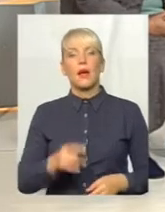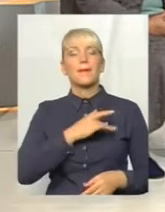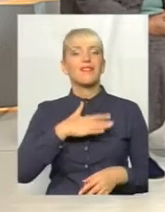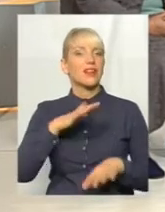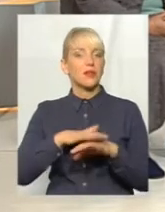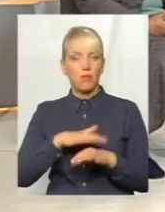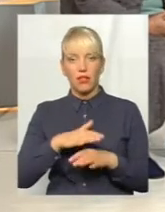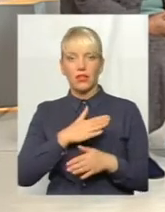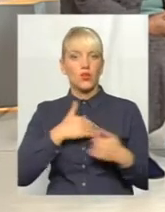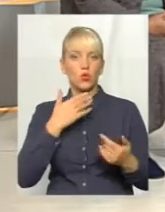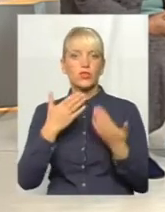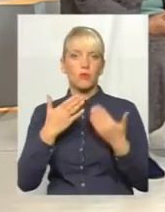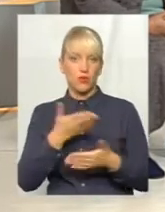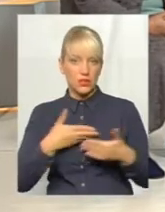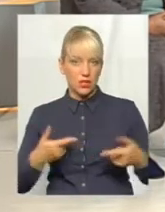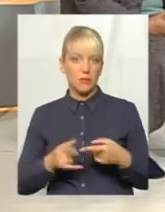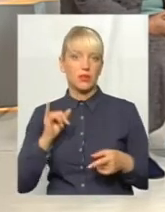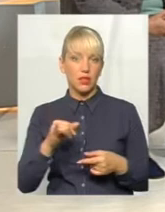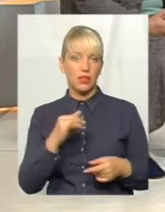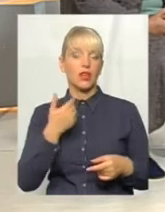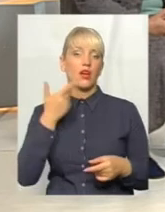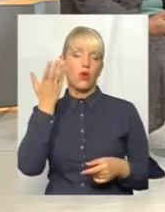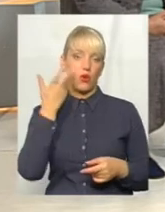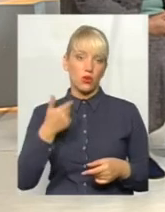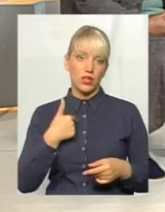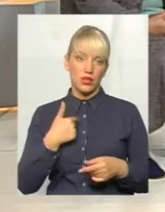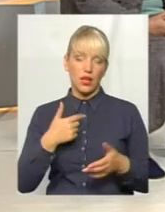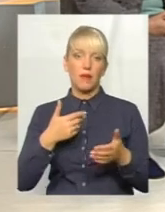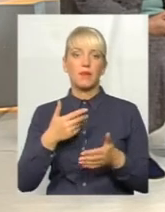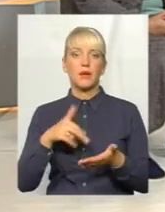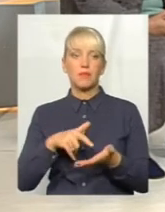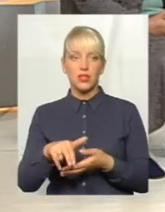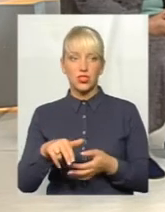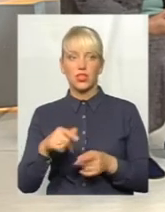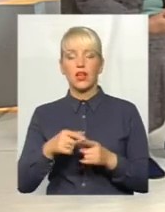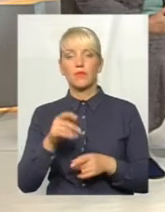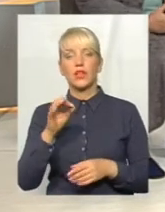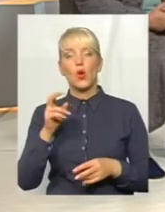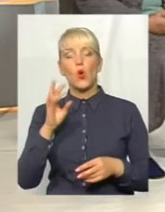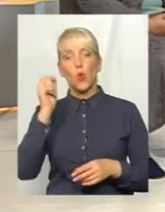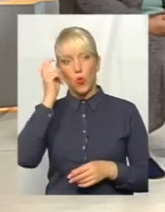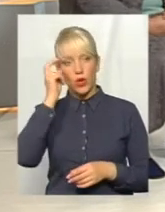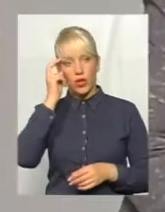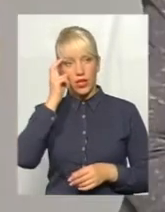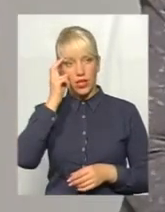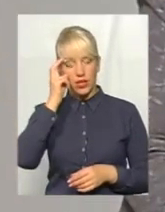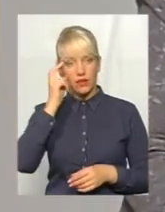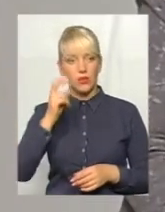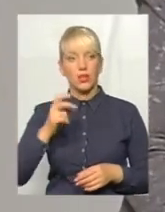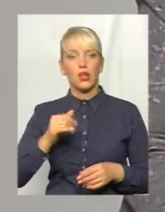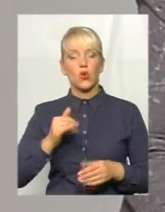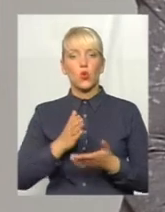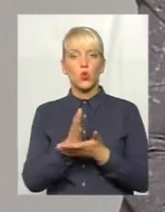він не дає відповіді. Навіть тоді, коли я пішла до передачі в Київслужб, стосується кожного,